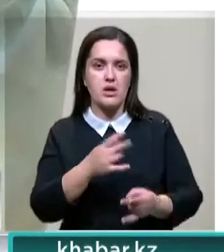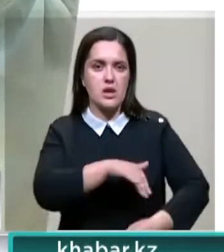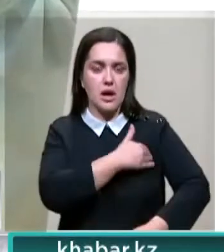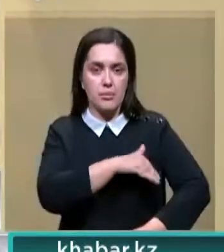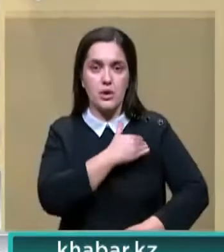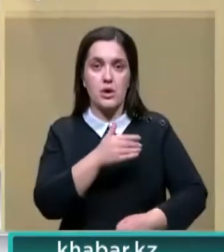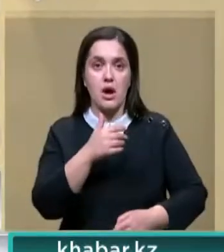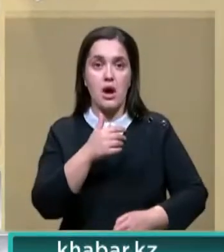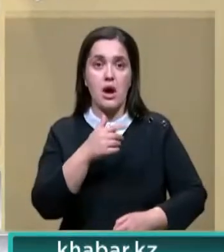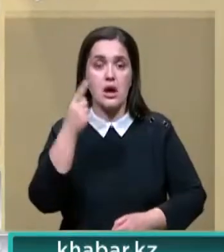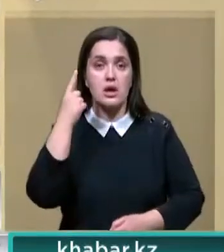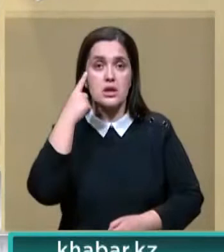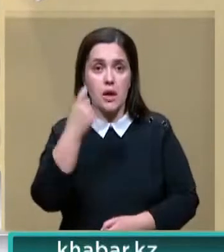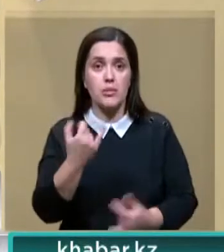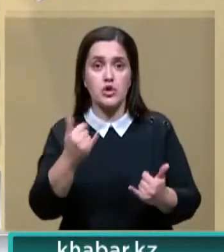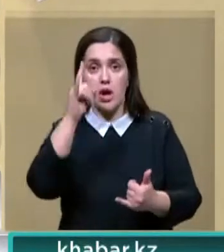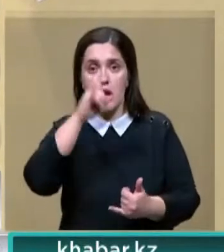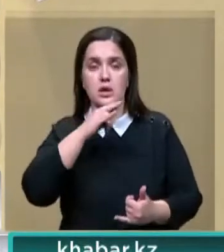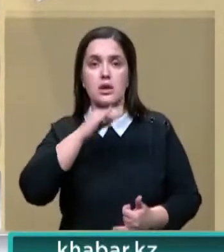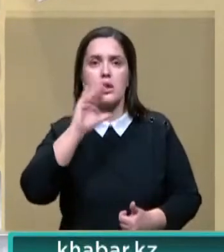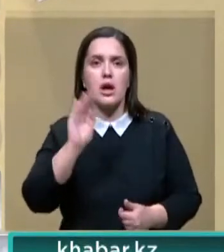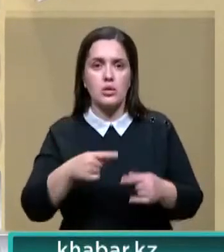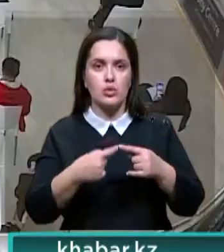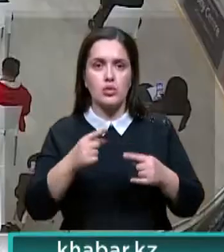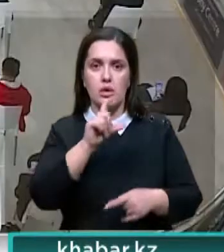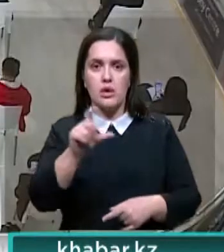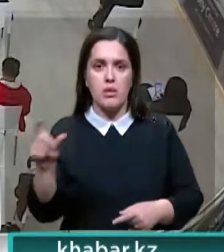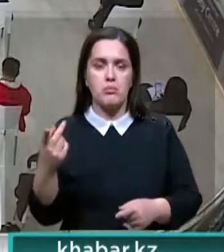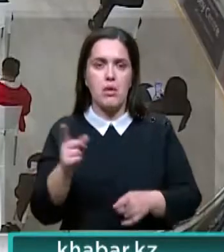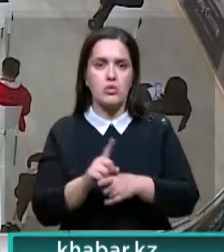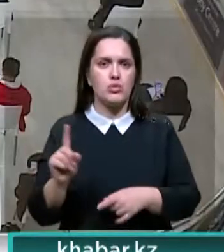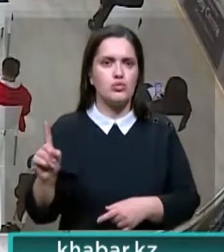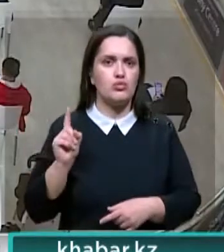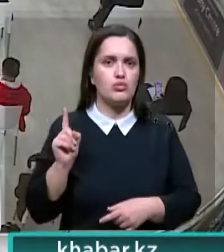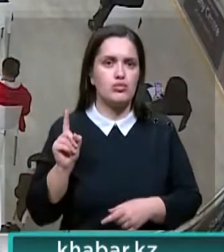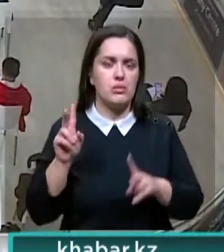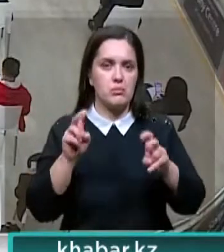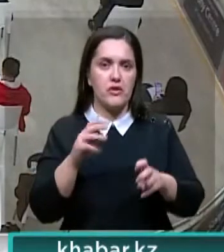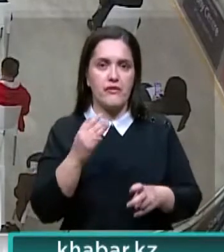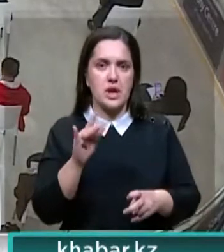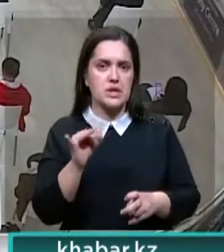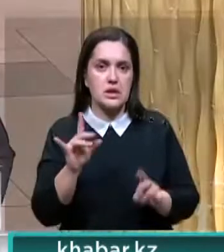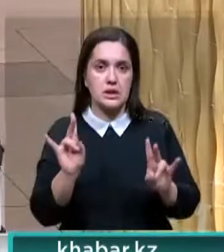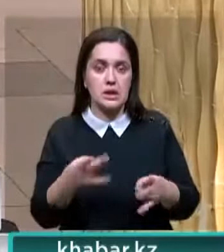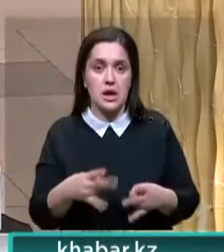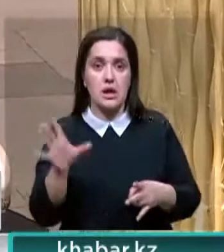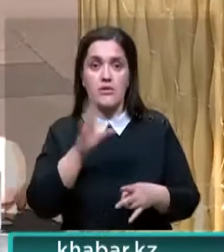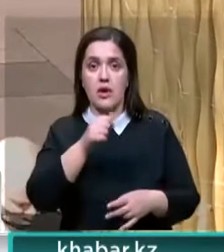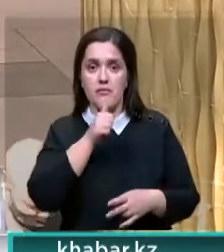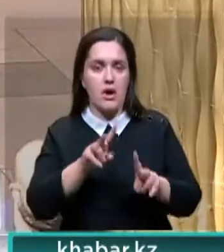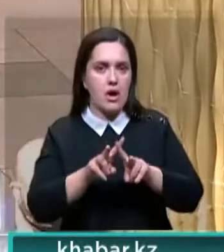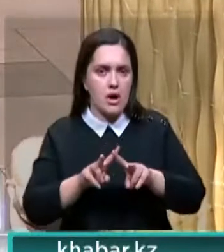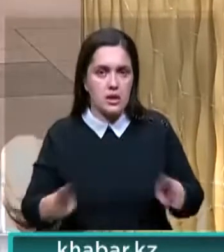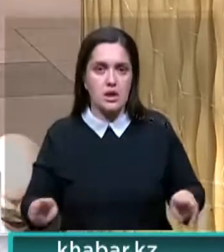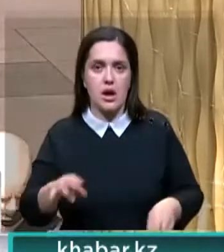глава Минздрава добавил, сейчас в Казахстане достаточное количество других вакцин и игнаться за брендами не стоит. Все предложенные варианты одинаково